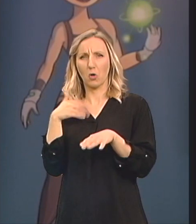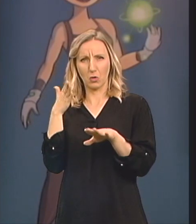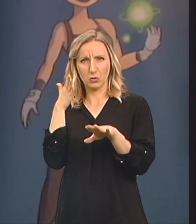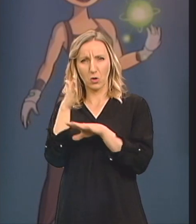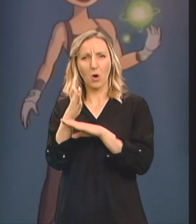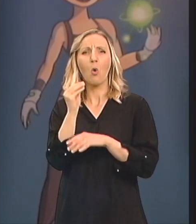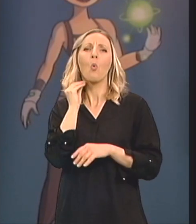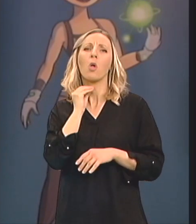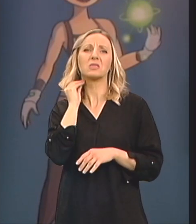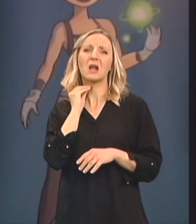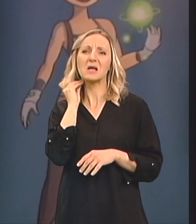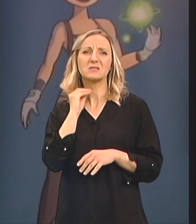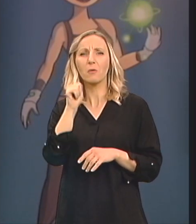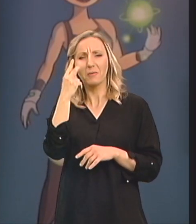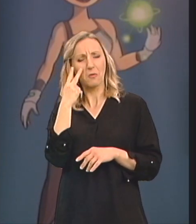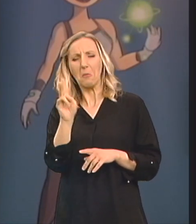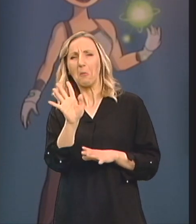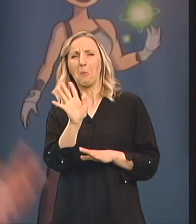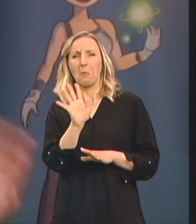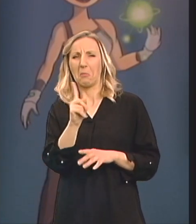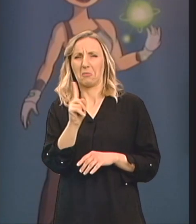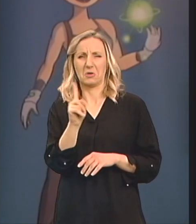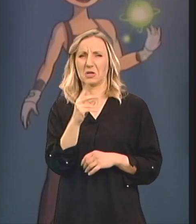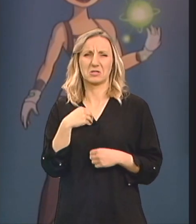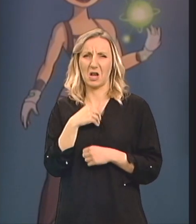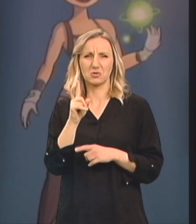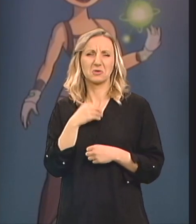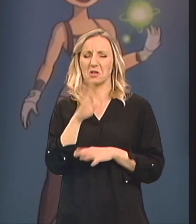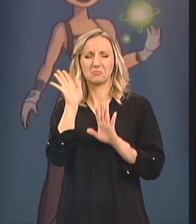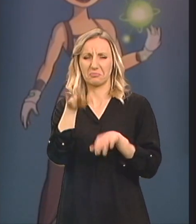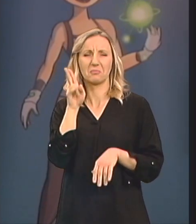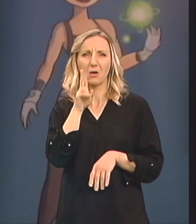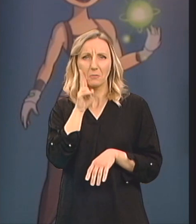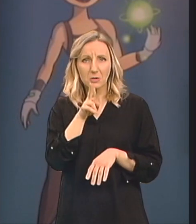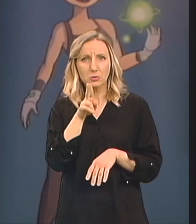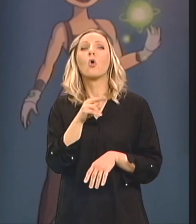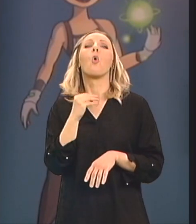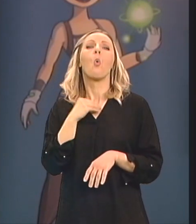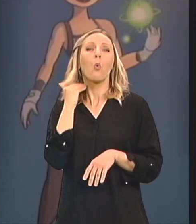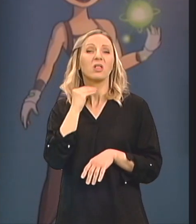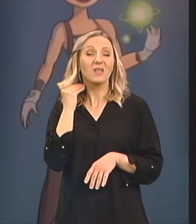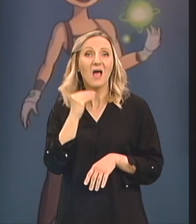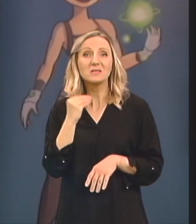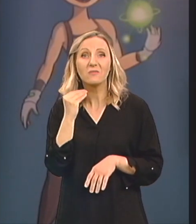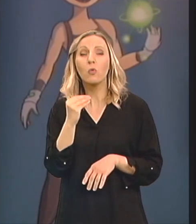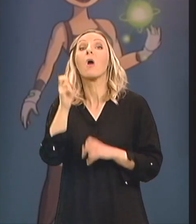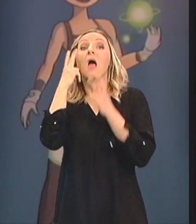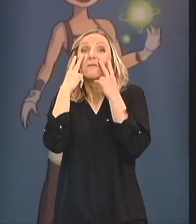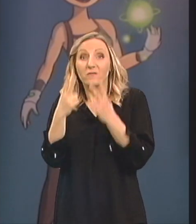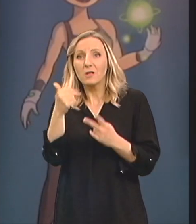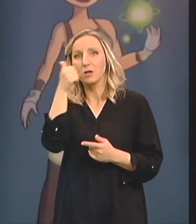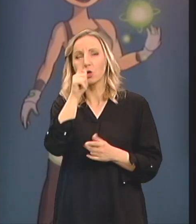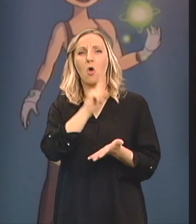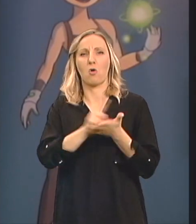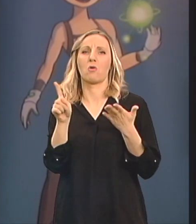radila ultrazvuk Čak i nije bilo sumljivo ništa Ona je mislila da je to onako nešto bezazleno Uradila je naravno ultrazvuk I kada je vidjela šta je